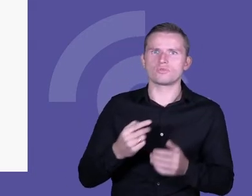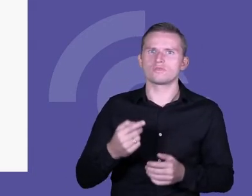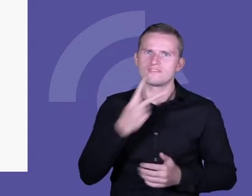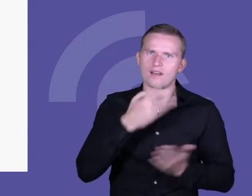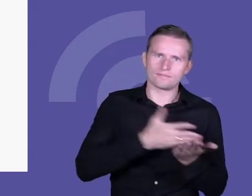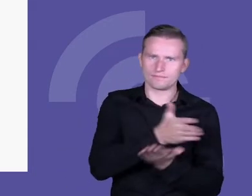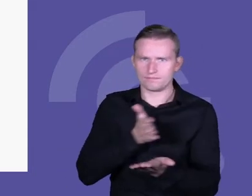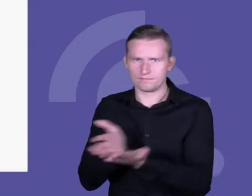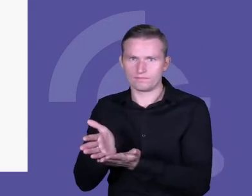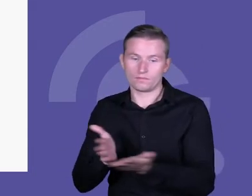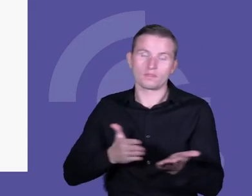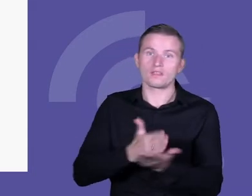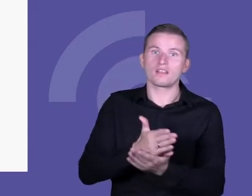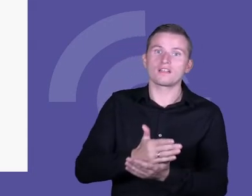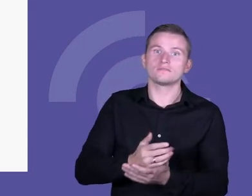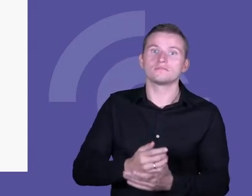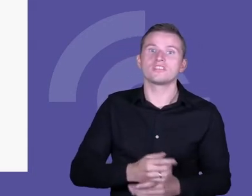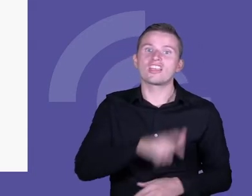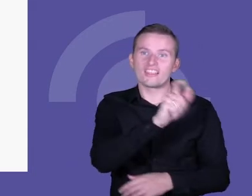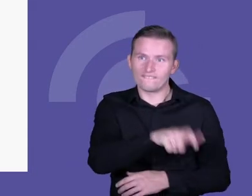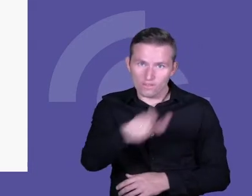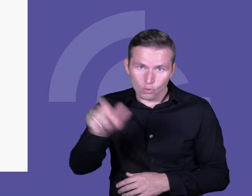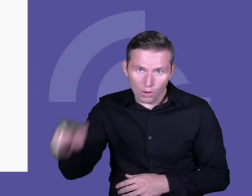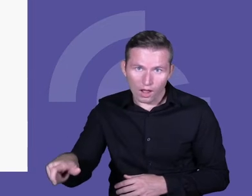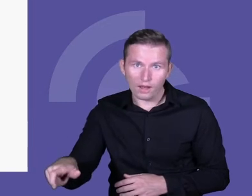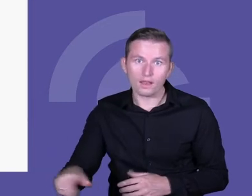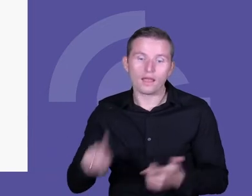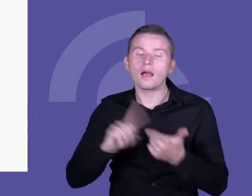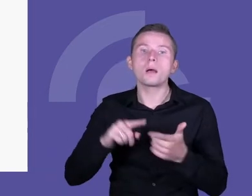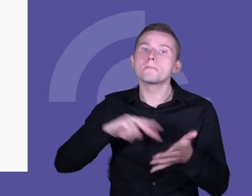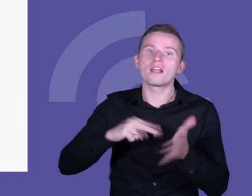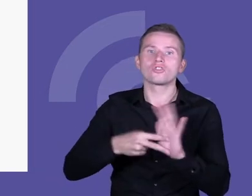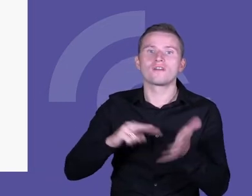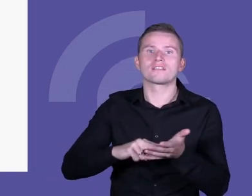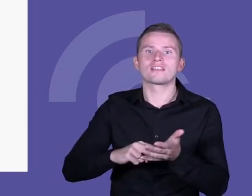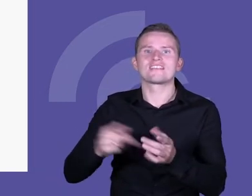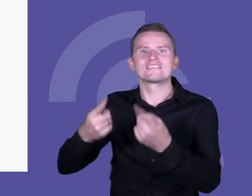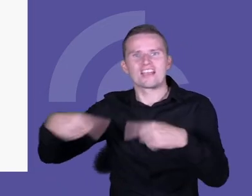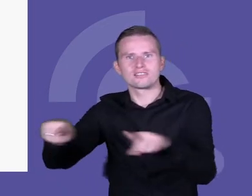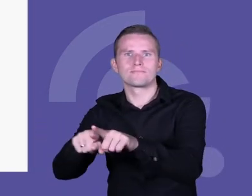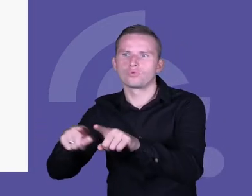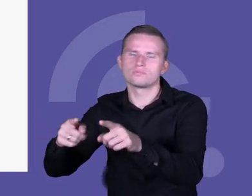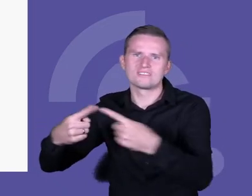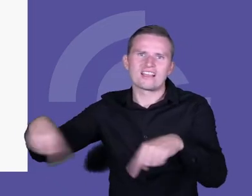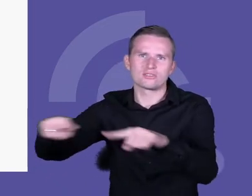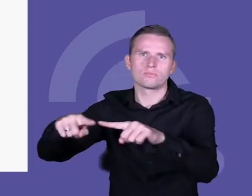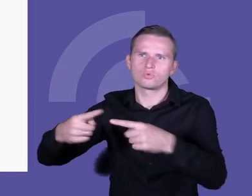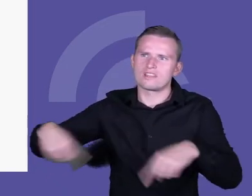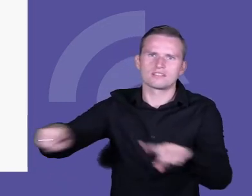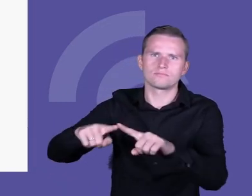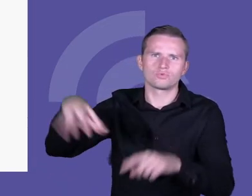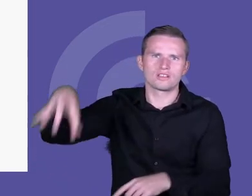to planowanie zarówno indywidualne, jak i planowanie zespołowe. Planowanie polegało na